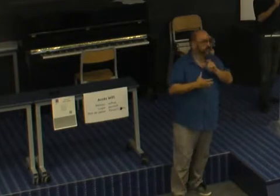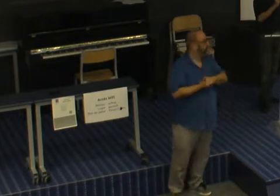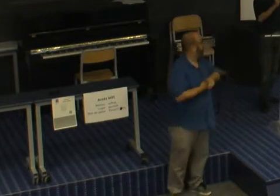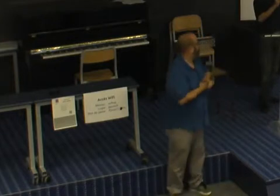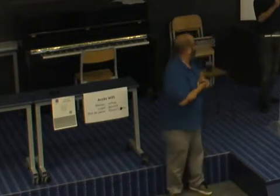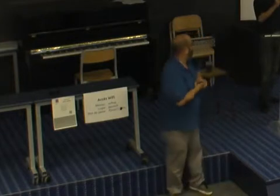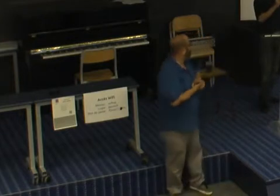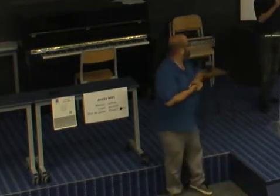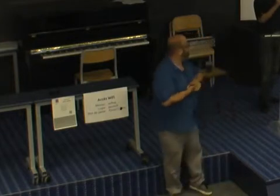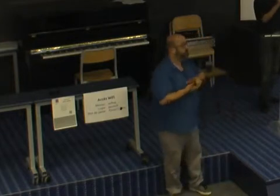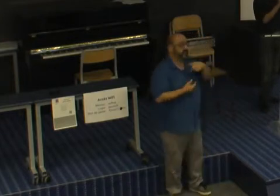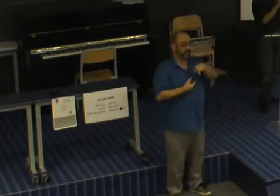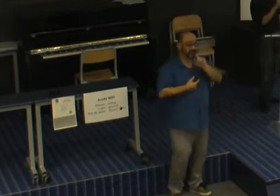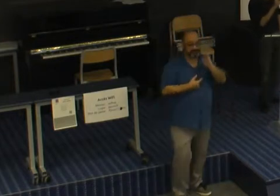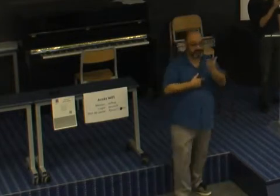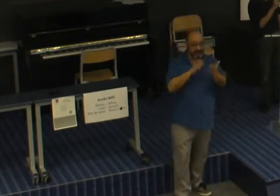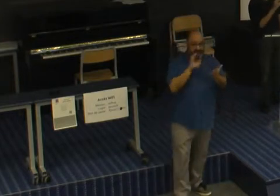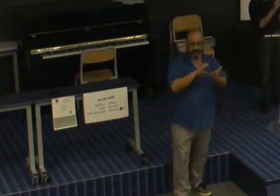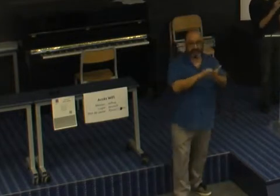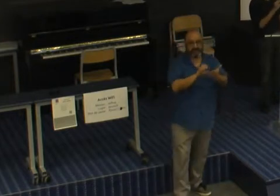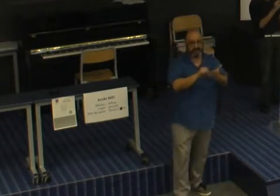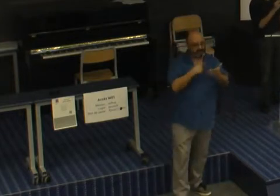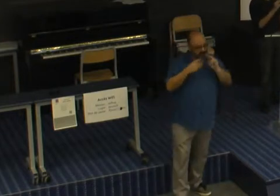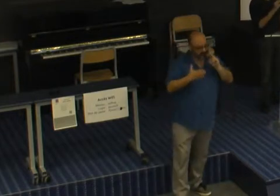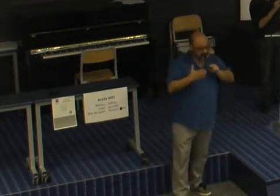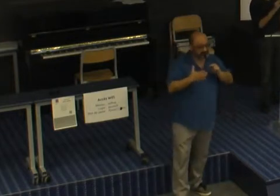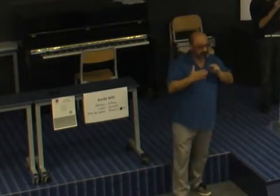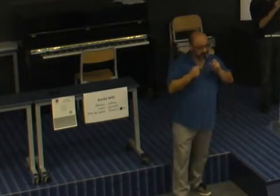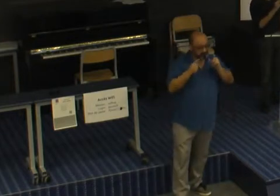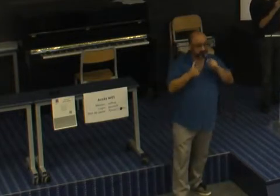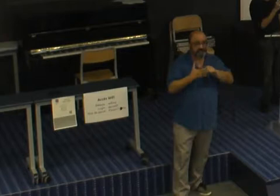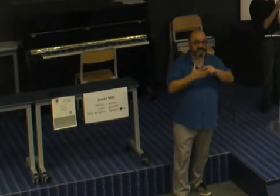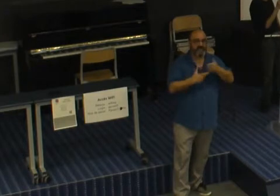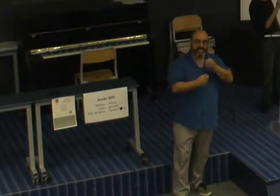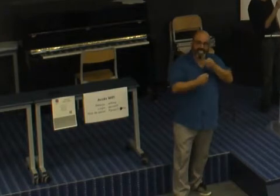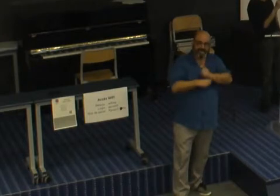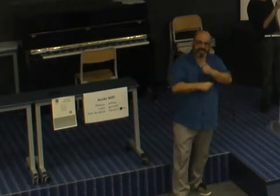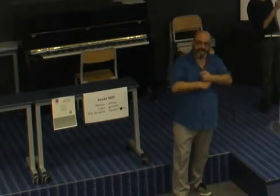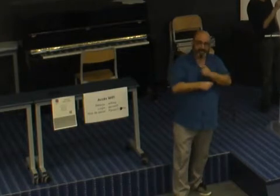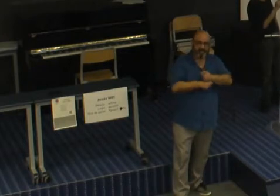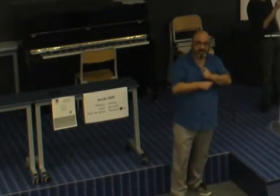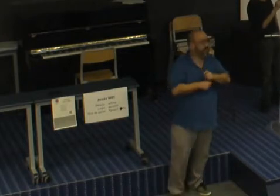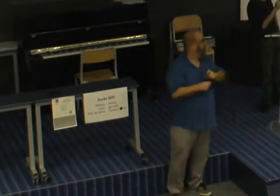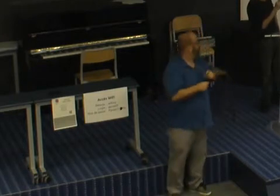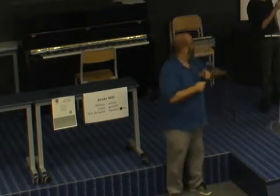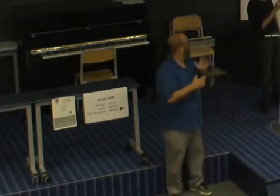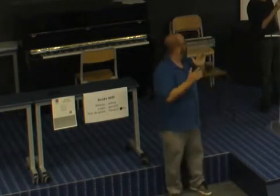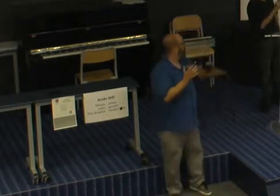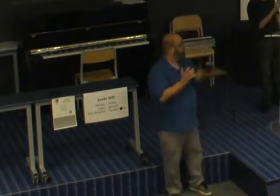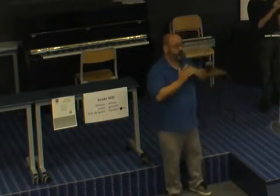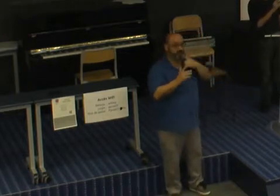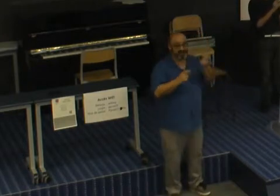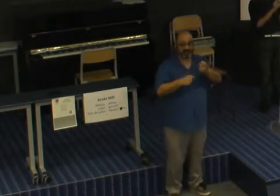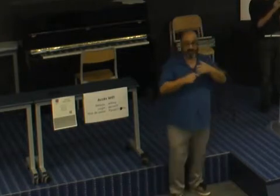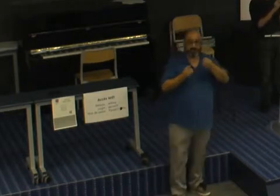lu un article il pas si longtemps que ça, et on apprend que, en fait, le harcèlement cause 64% des départs dans la